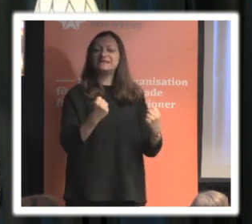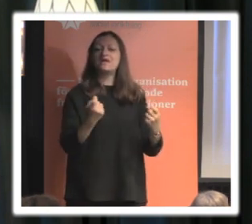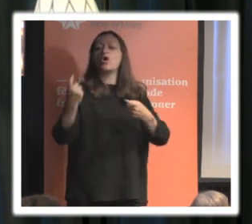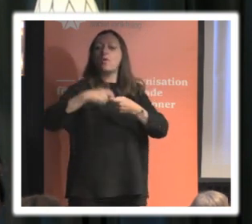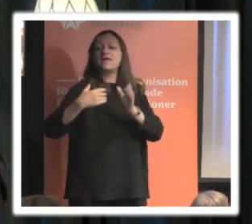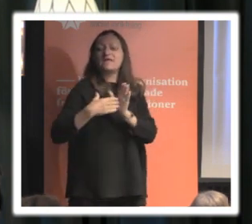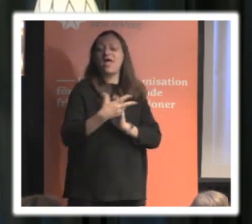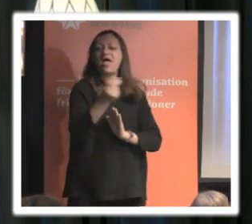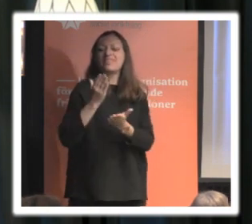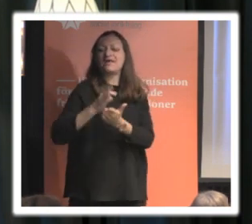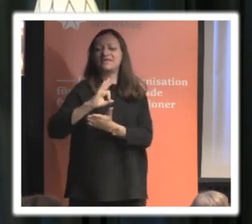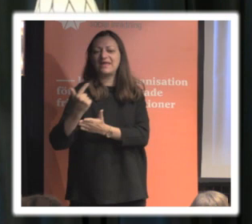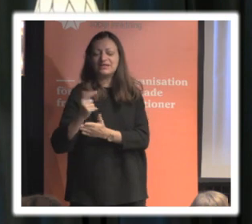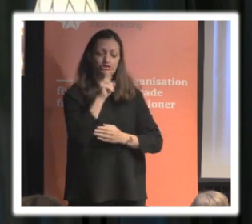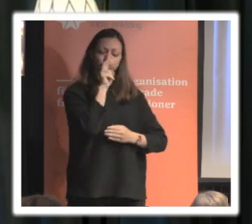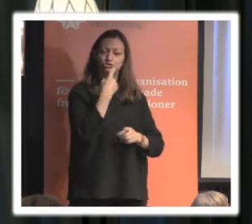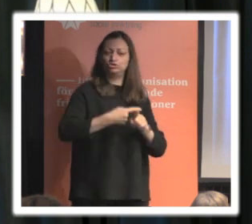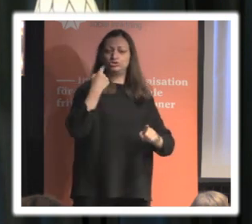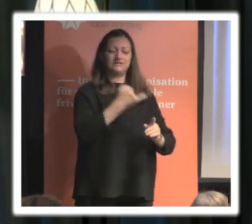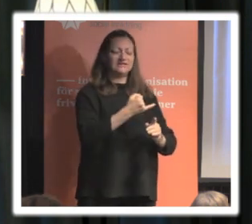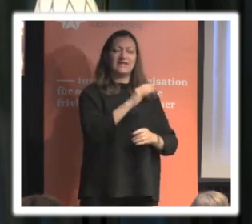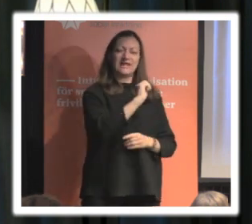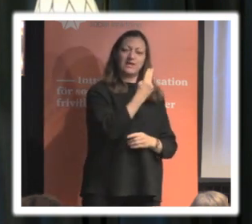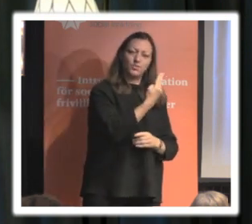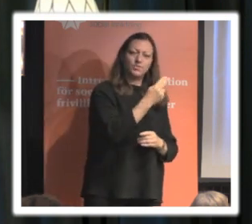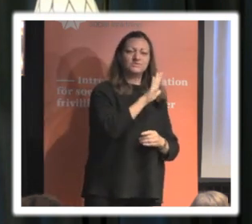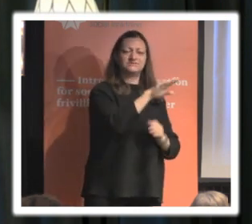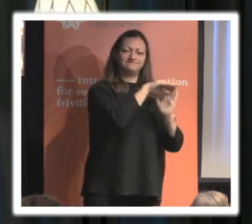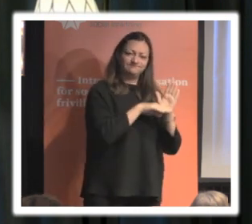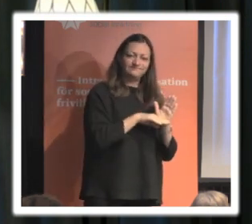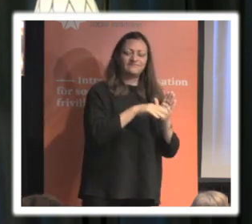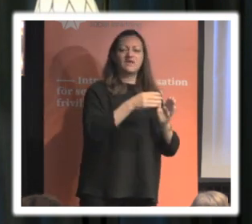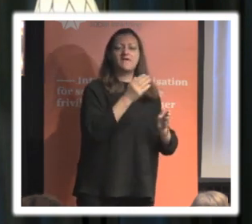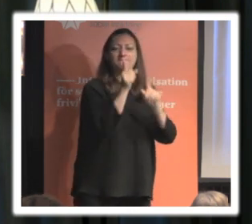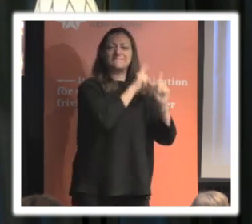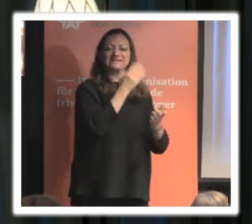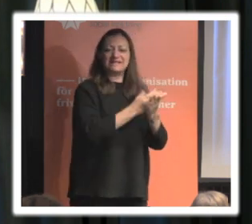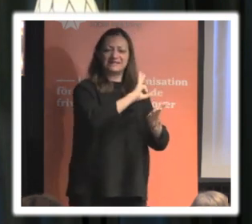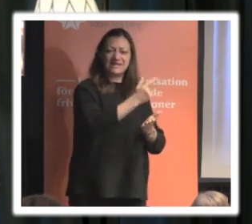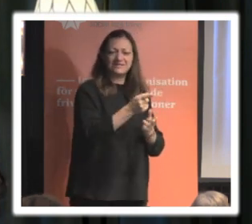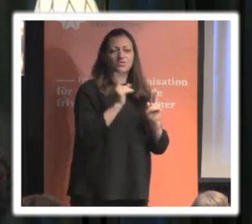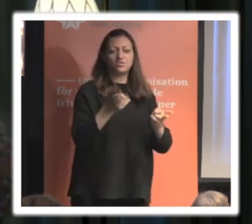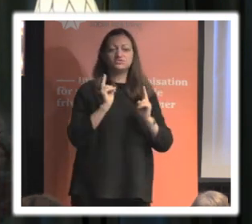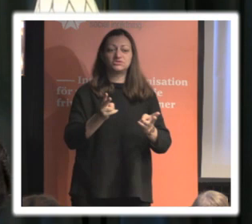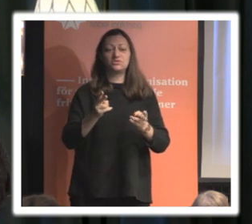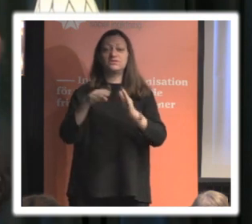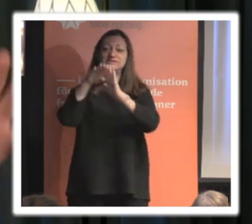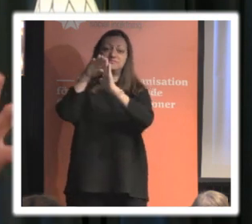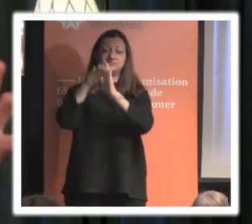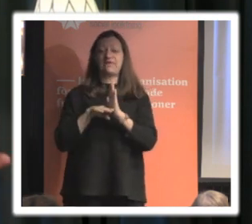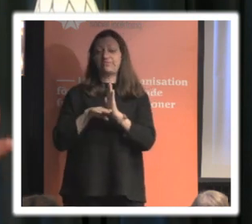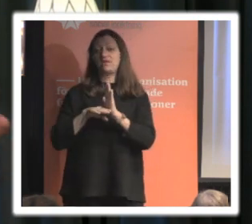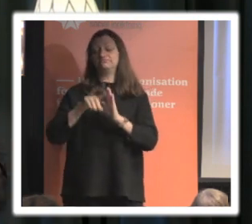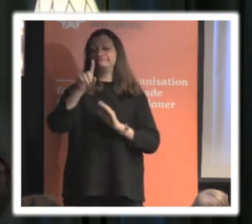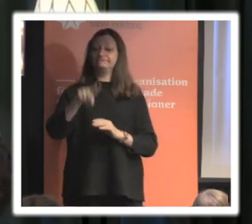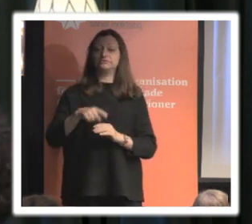framgår av både Europeiska konventionen för mänskliga rättigheter och av EU stadga för grundläggande rättigheter där rätten till privatliv och